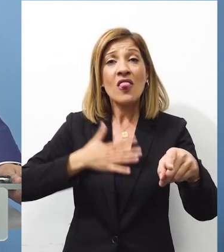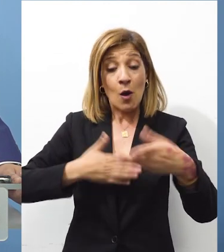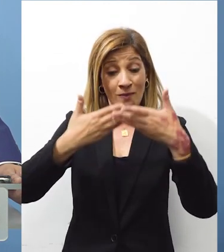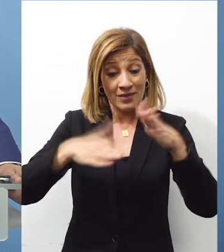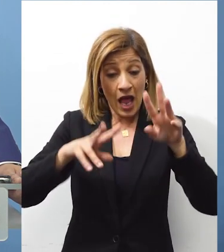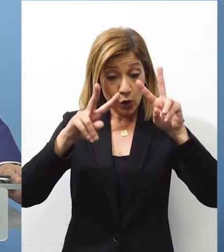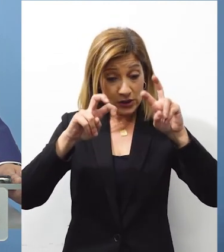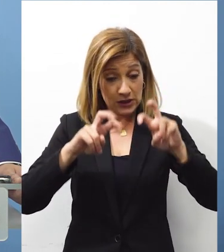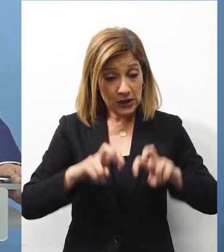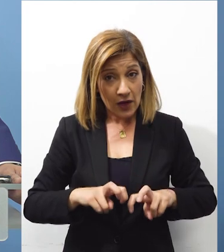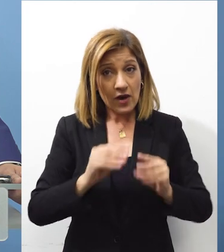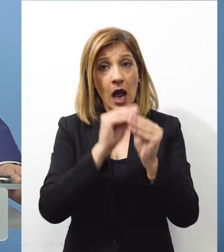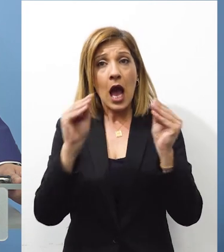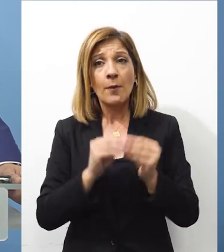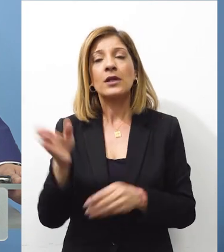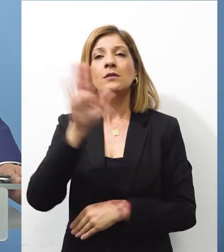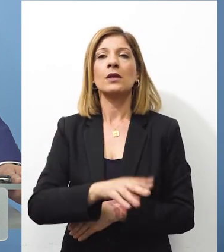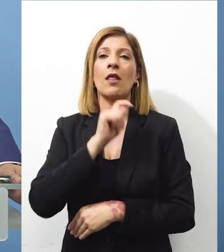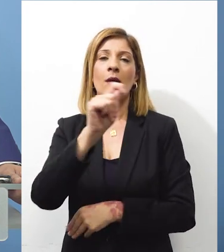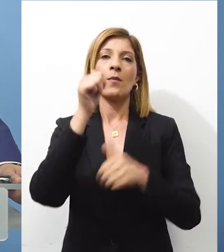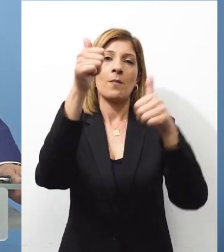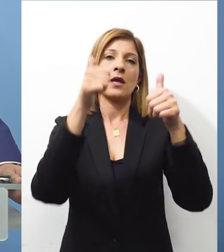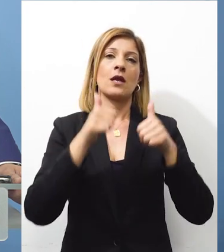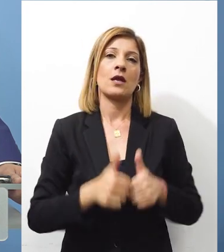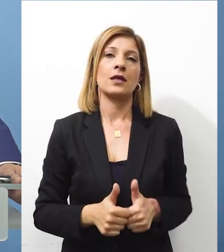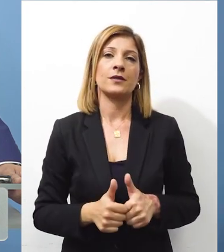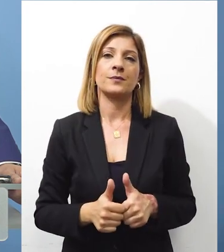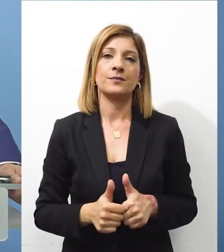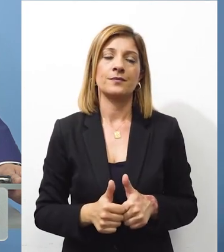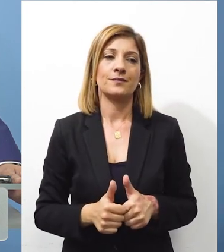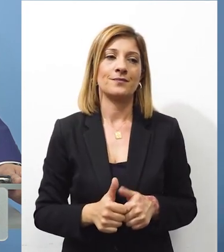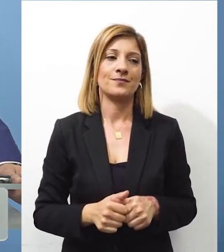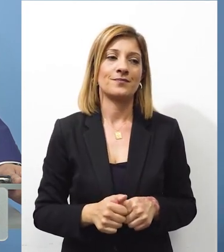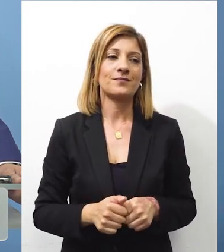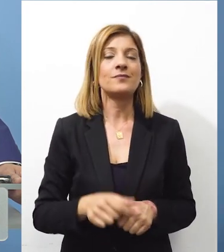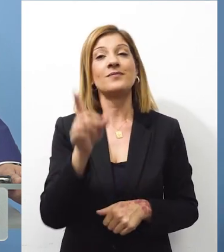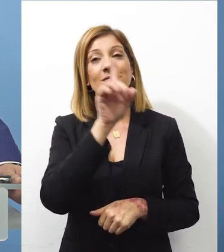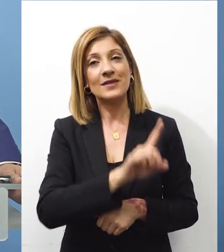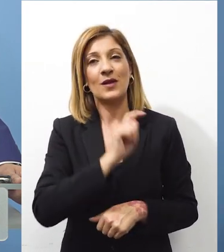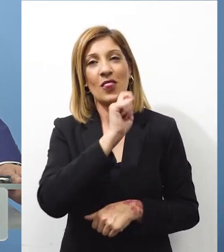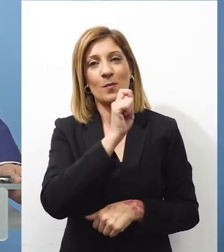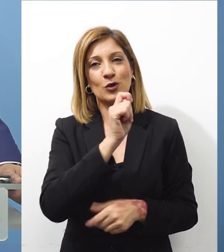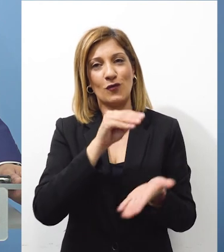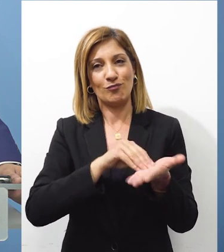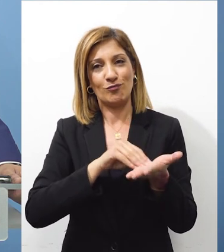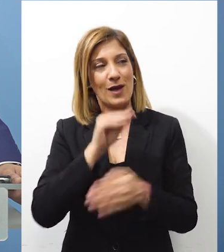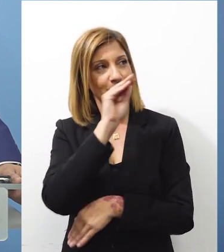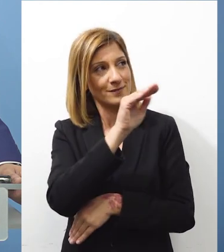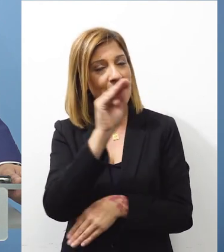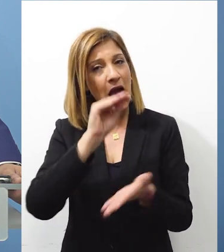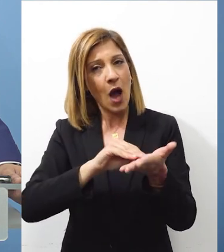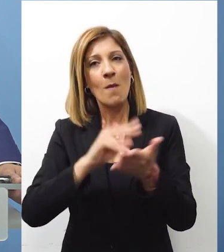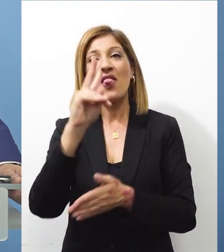έρευνες και υπάρξουν συγκεκριμένα αποτελέσματα και βάσει αυτών των αποτελεσμάτων θα υπάρξει και τοποθέτηση από πλευρά της κυβέρνησης Να μου επιπλέψω να σας θέσω δύο ακόμα